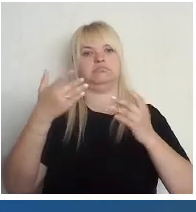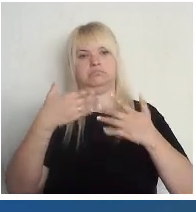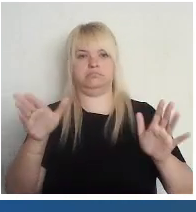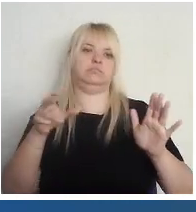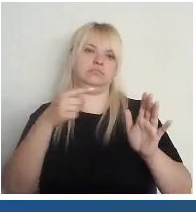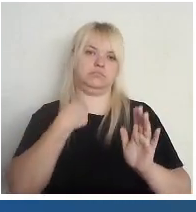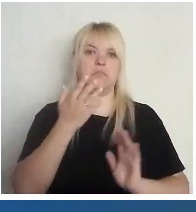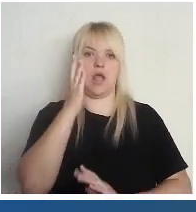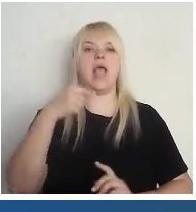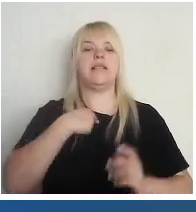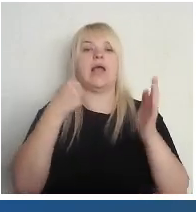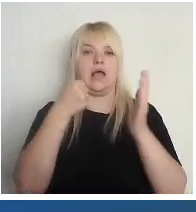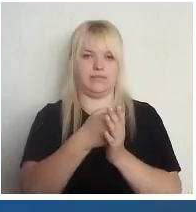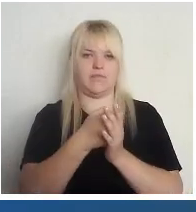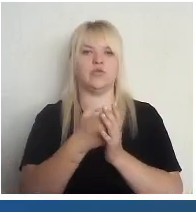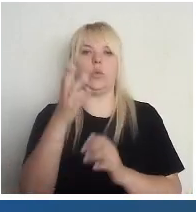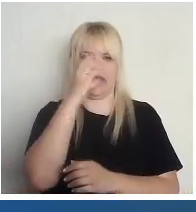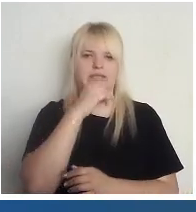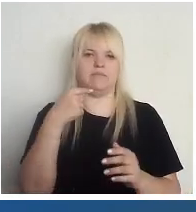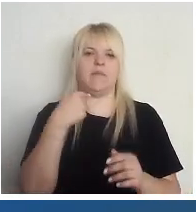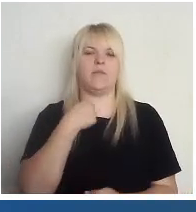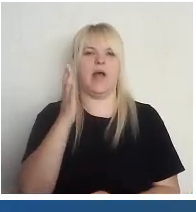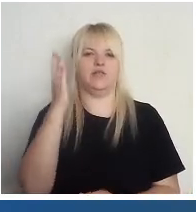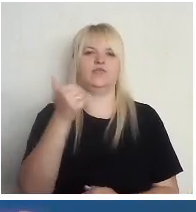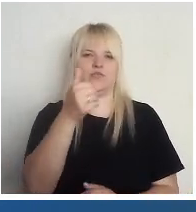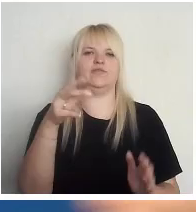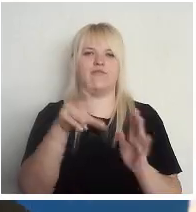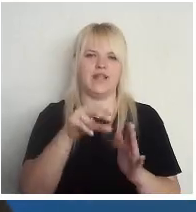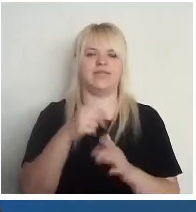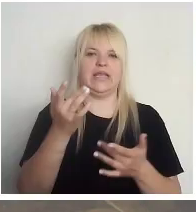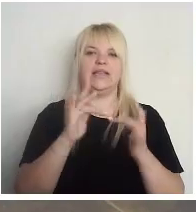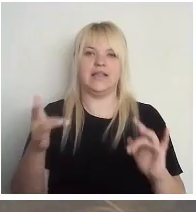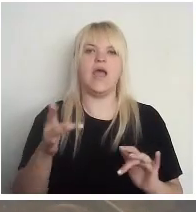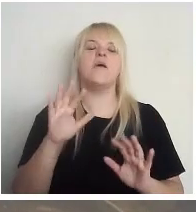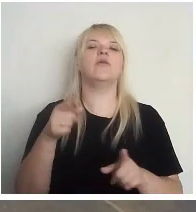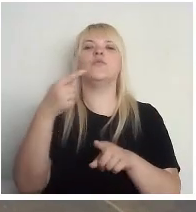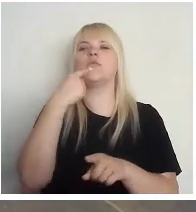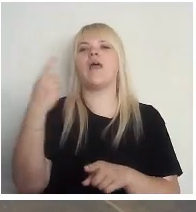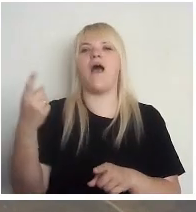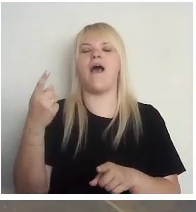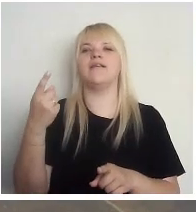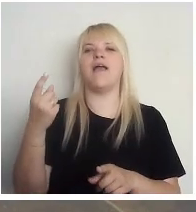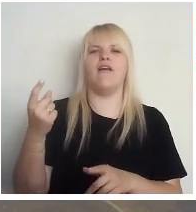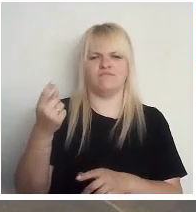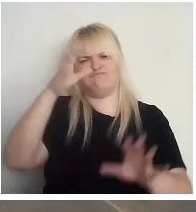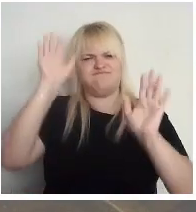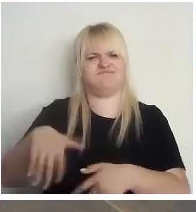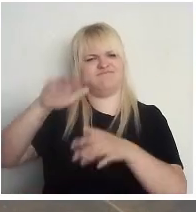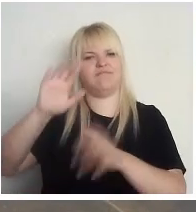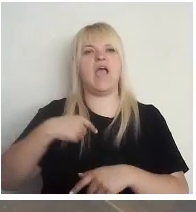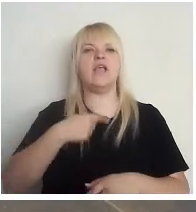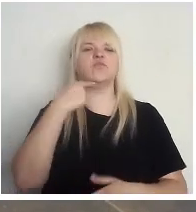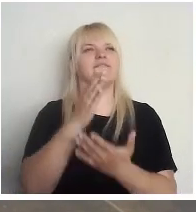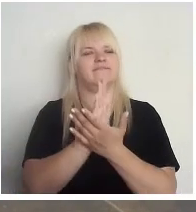balsot, bet es varbūt, Ivet, biju elektroniskā vēlēšana ekstrēmiste, es varbūt būtu pavidu, ka tas būtu kā